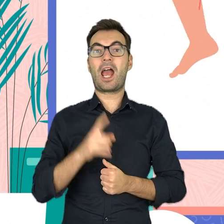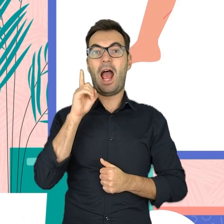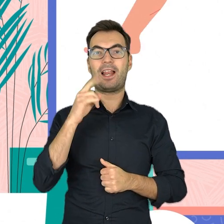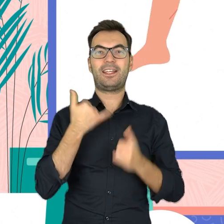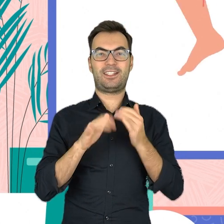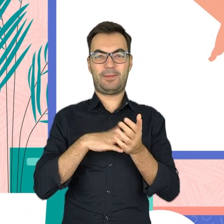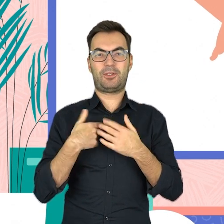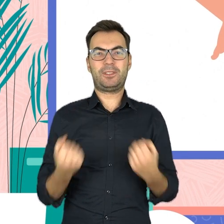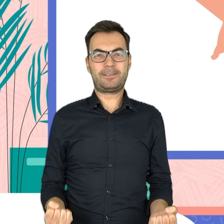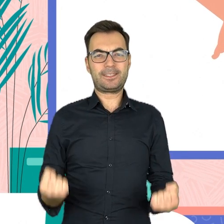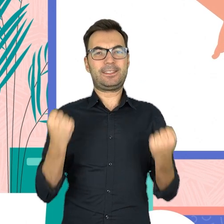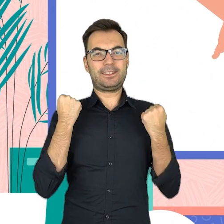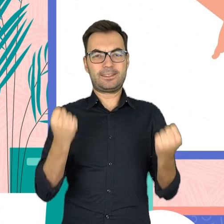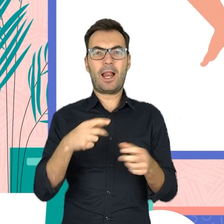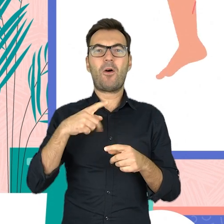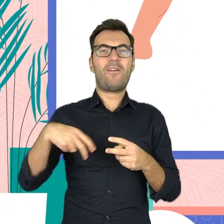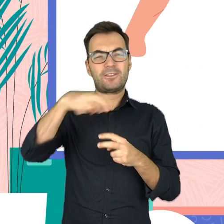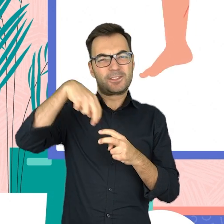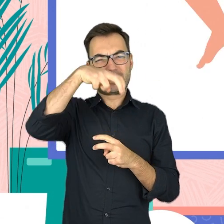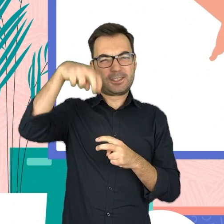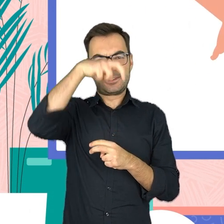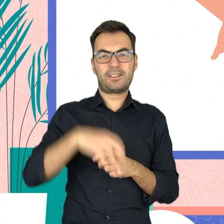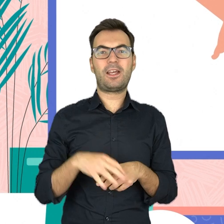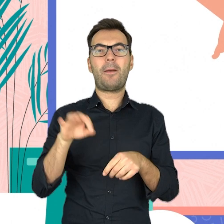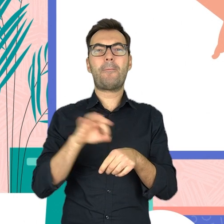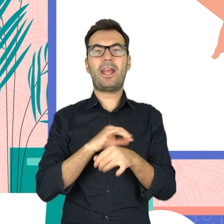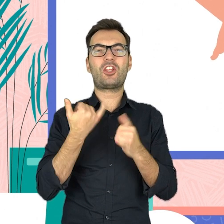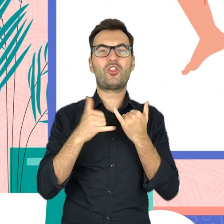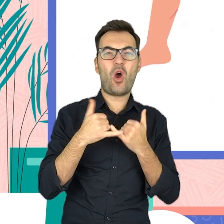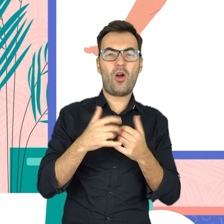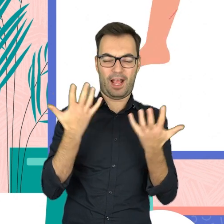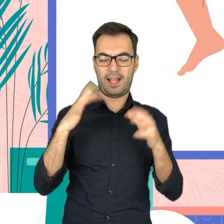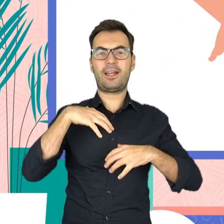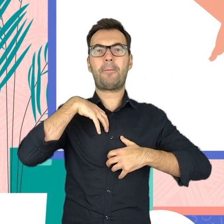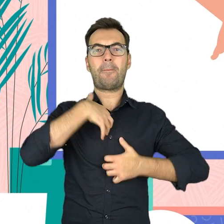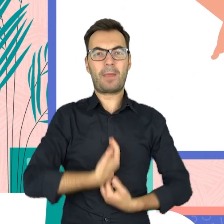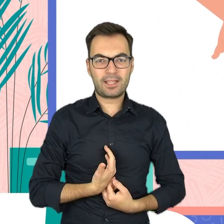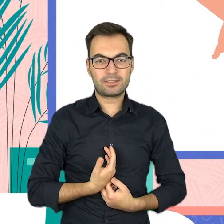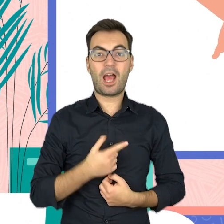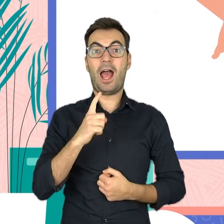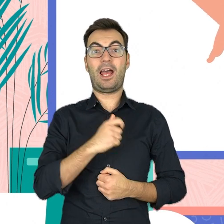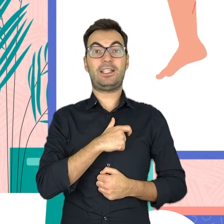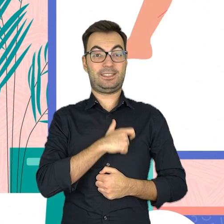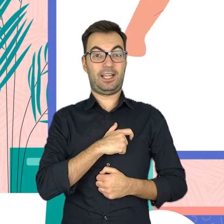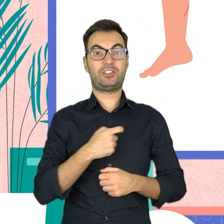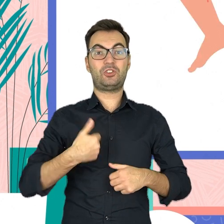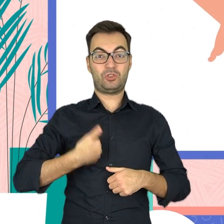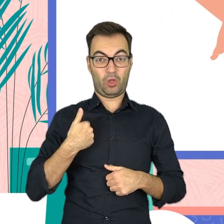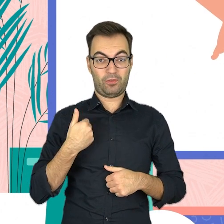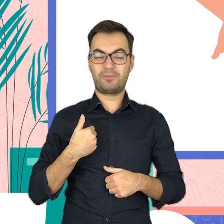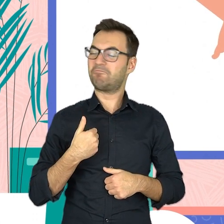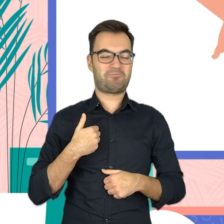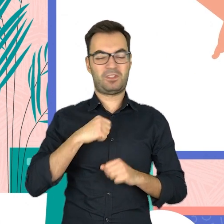tylko, że gdy podnosimy ciężary albo wchodzimy na szczyt góry, mięśnie nóg i rąk męczą się, a zdrowe serce